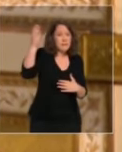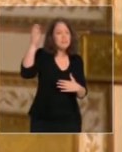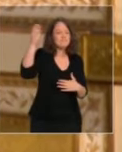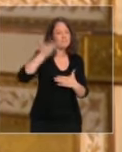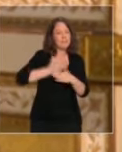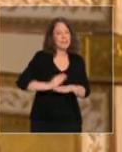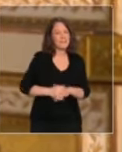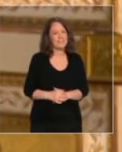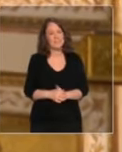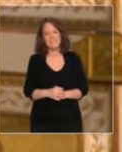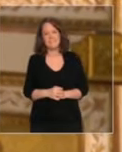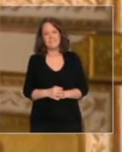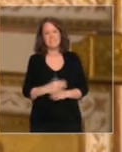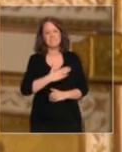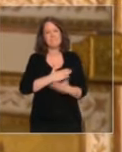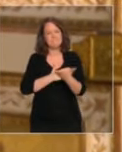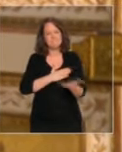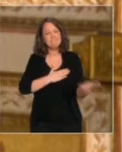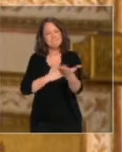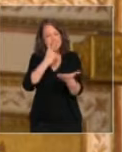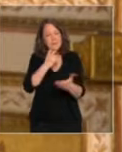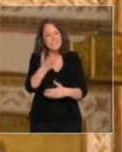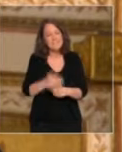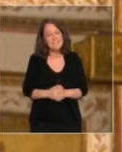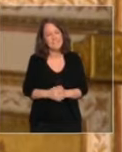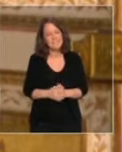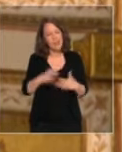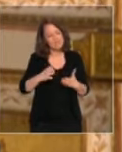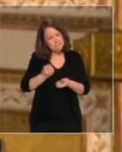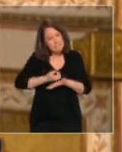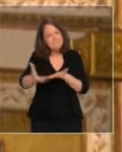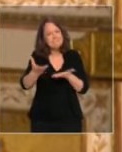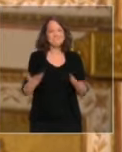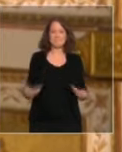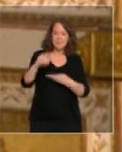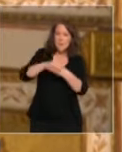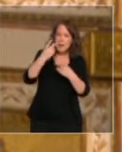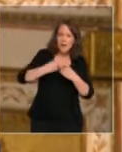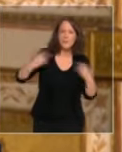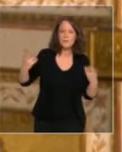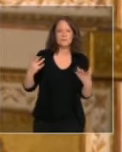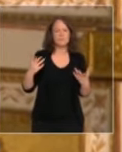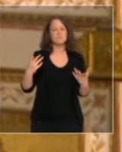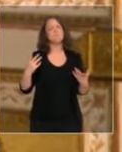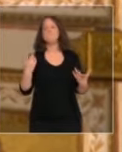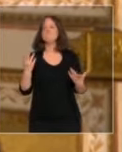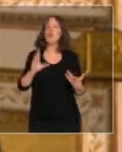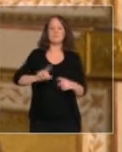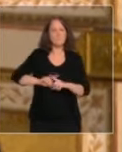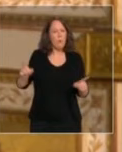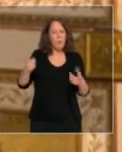Mes chers compatriotes, si je tenais à m'adresser à vous ce soir, après avoir largement consulté ces derniers jours,